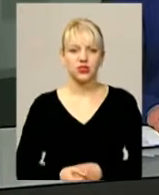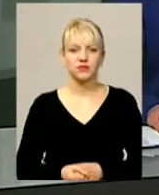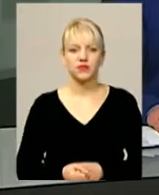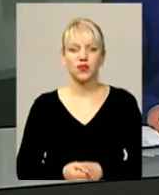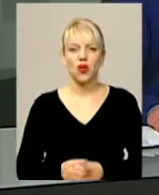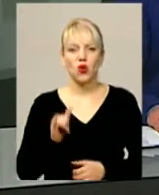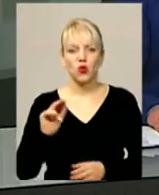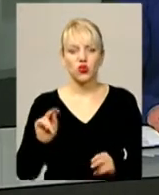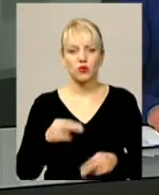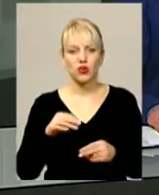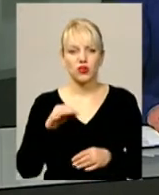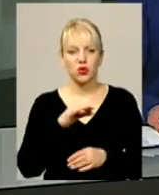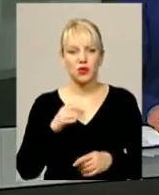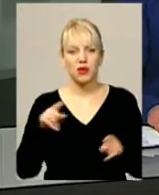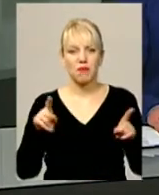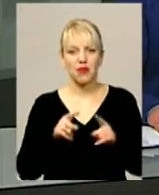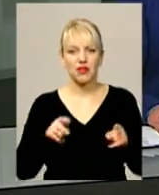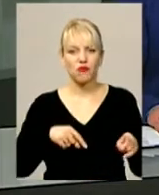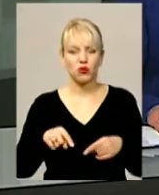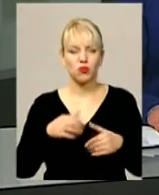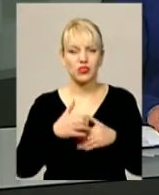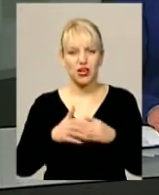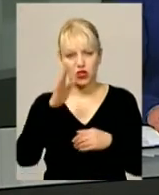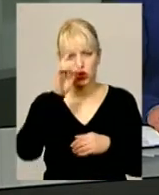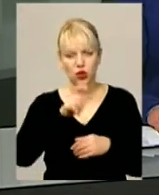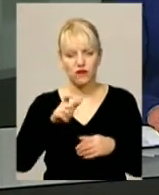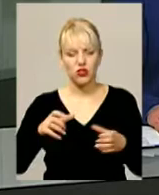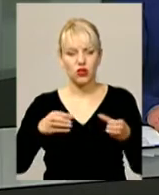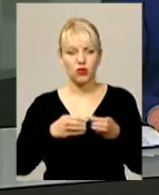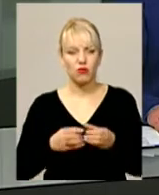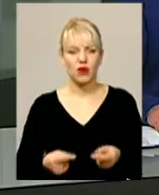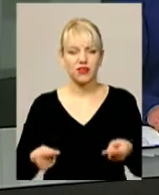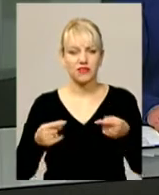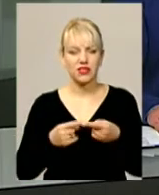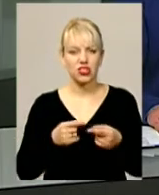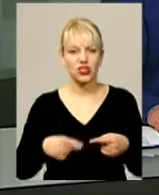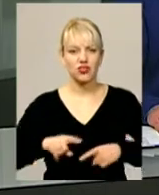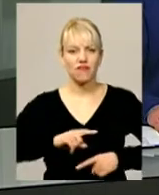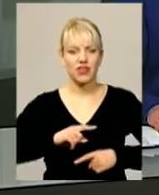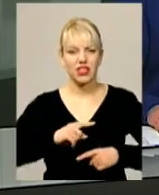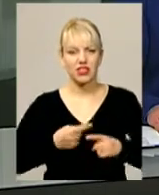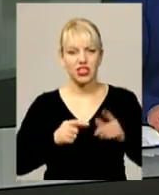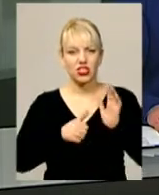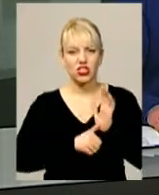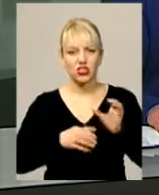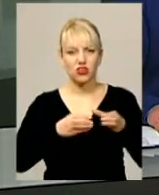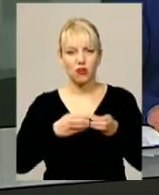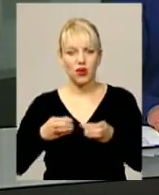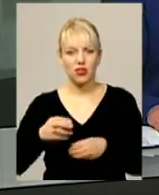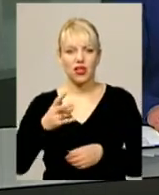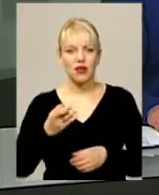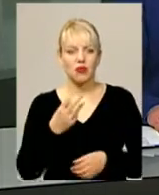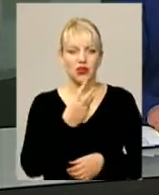У чемпіонаті області зміні футболу серед чоловічих команд визначилися фіналісти. Це шість команд по три в